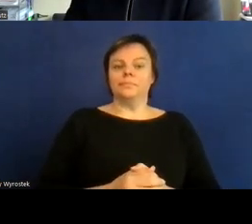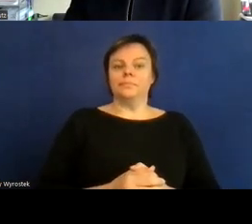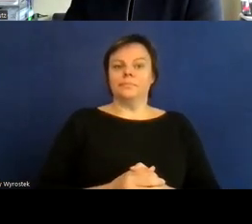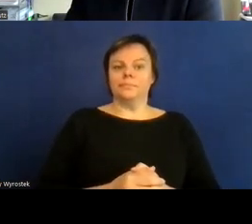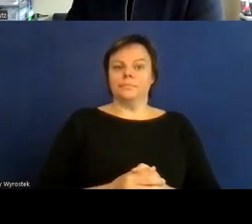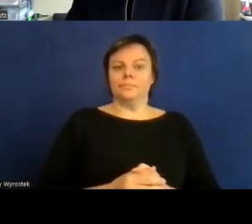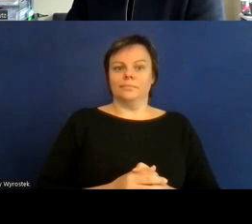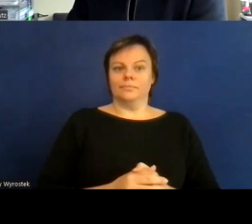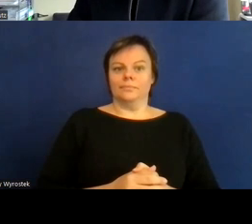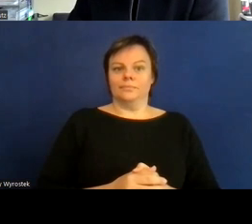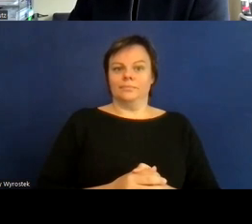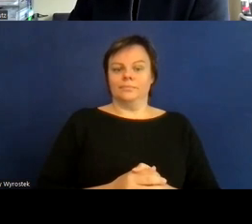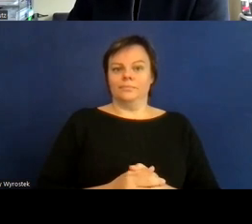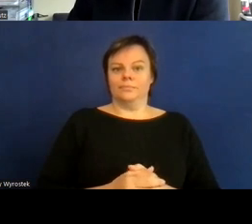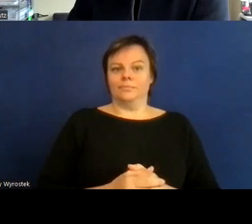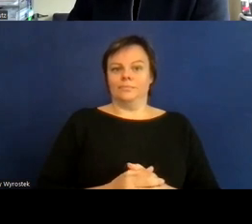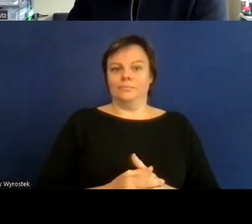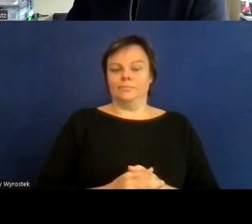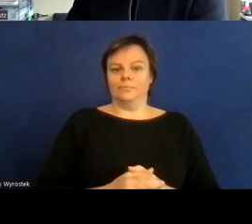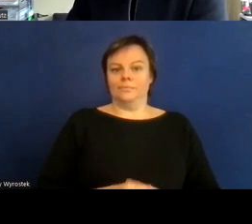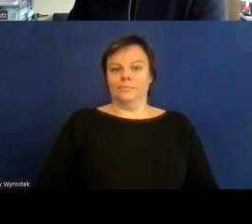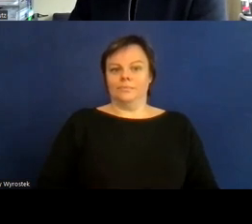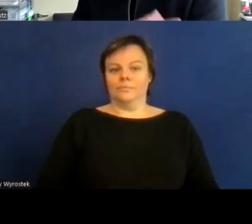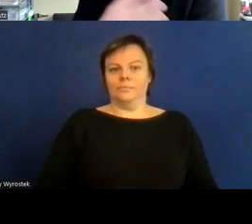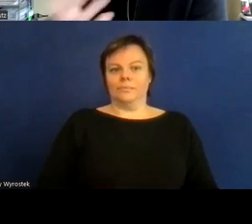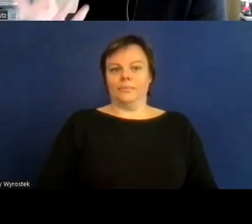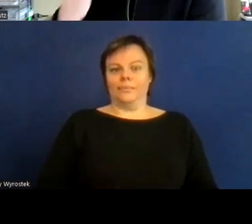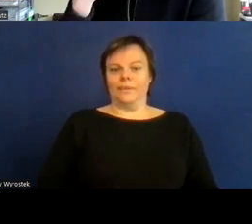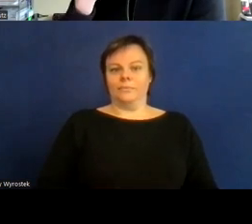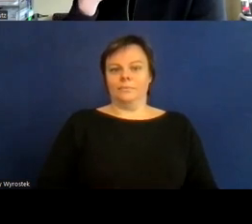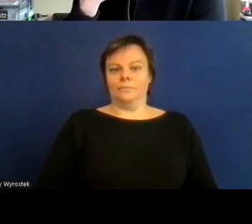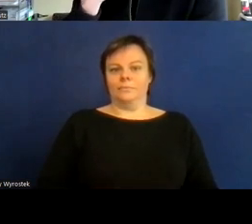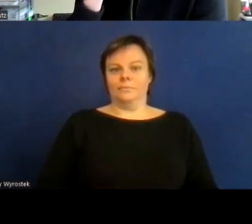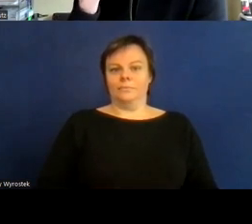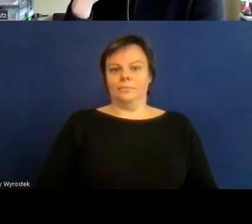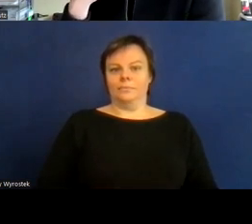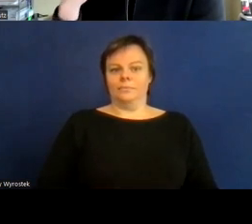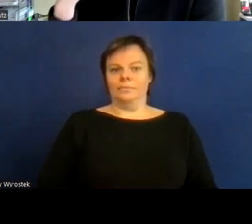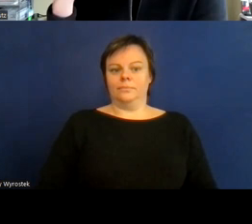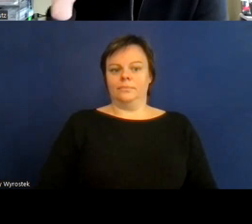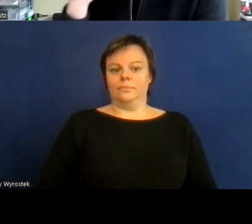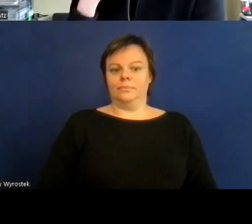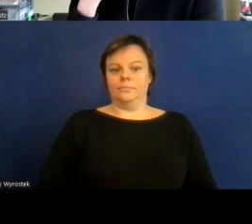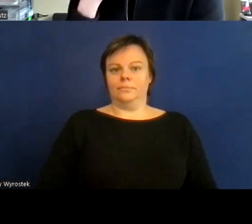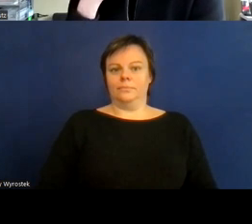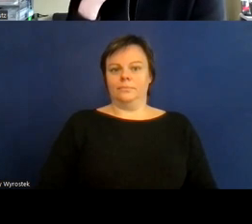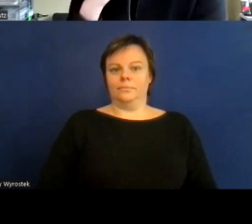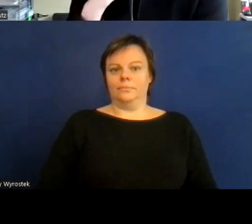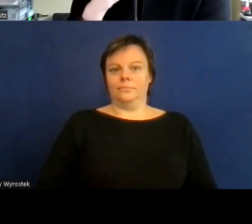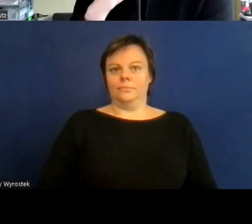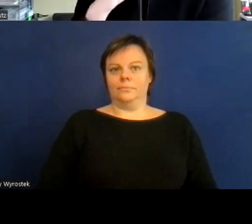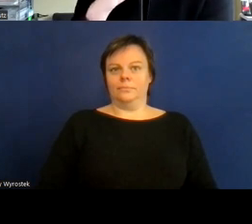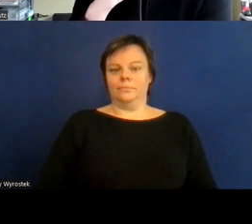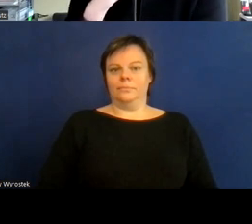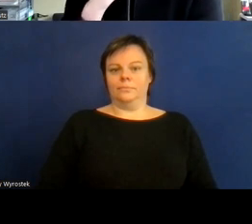und mein ganzes gepäck dort rein wuchten muss also insofern natürlich barrierefreiheit immer als etwas die abgestreckte